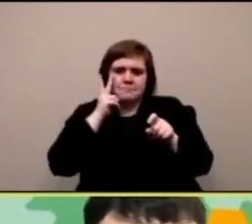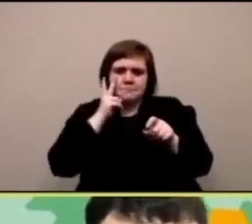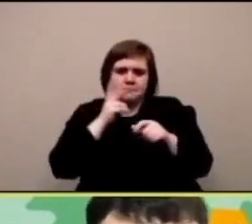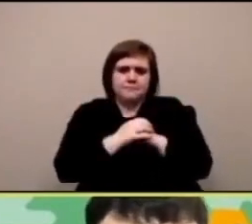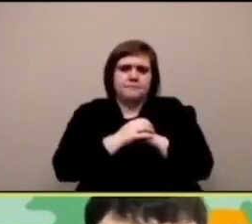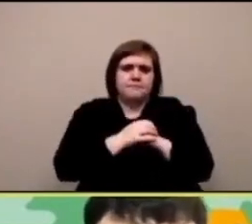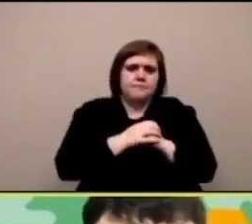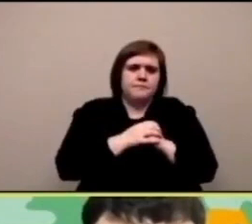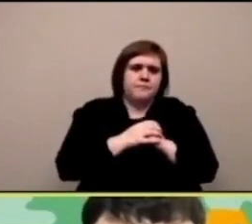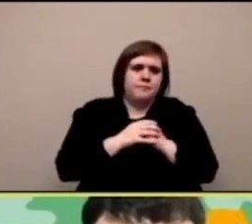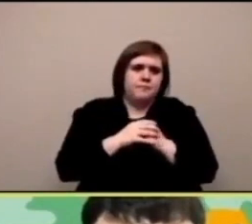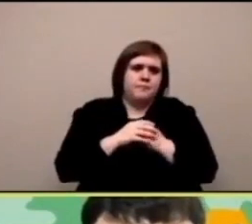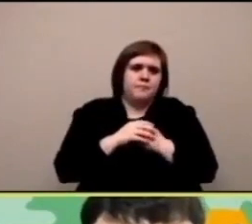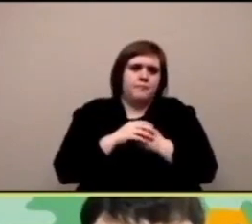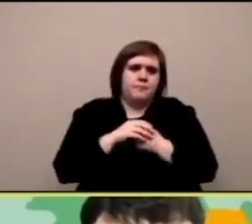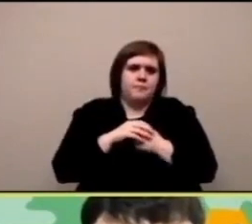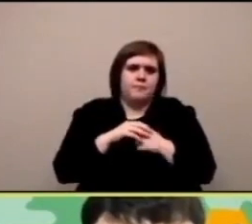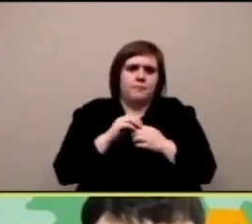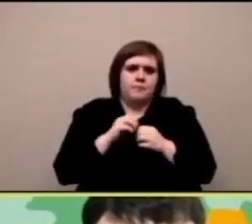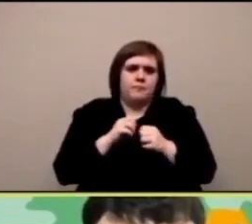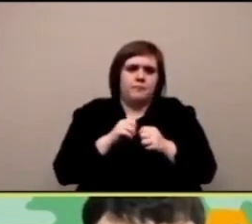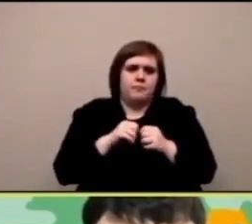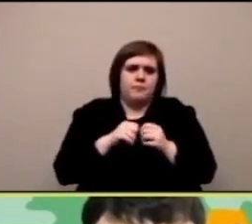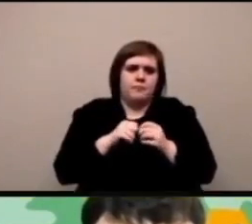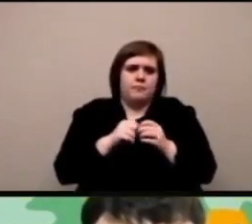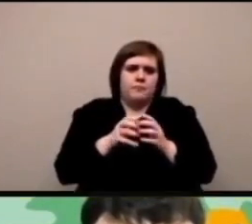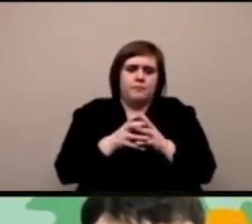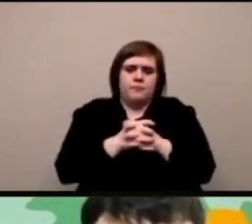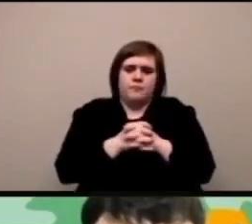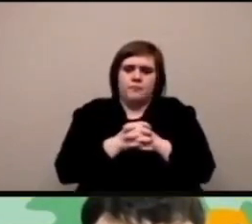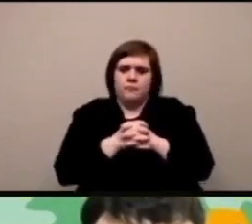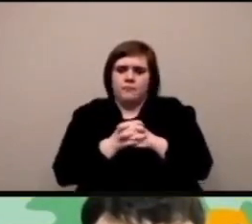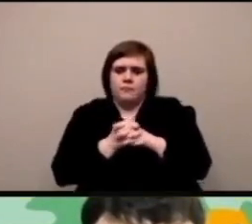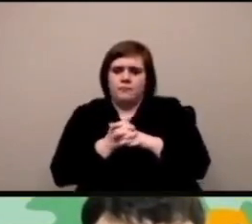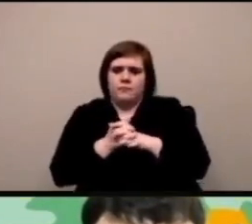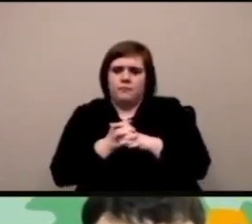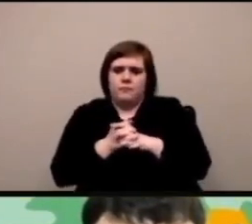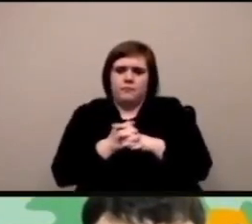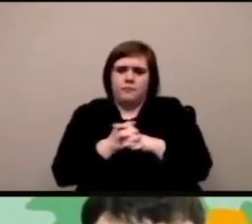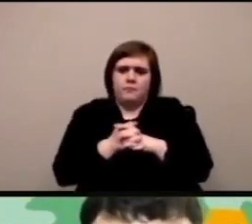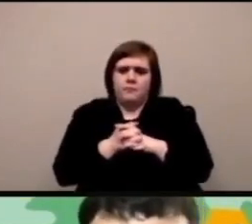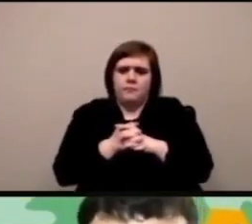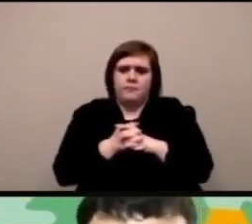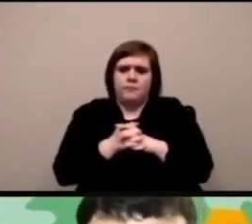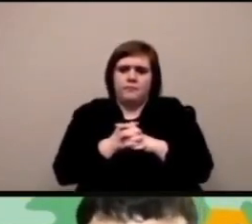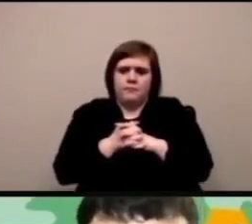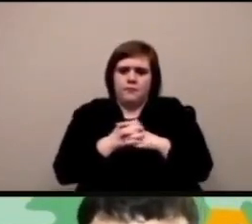e possiamo fare suggerimenti man mano che cerchiamo di fare cose nuove